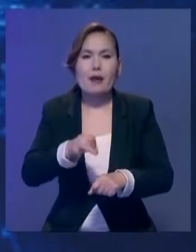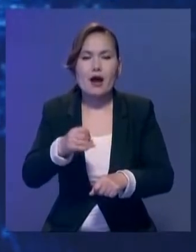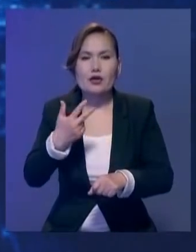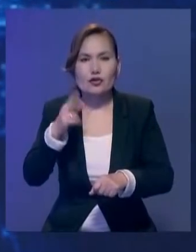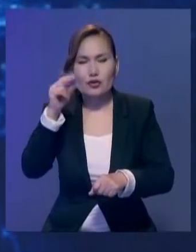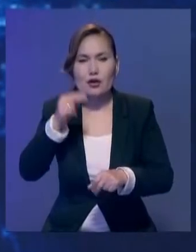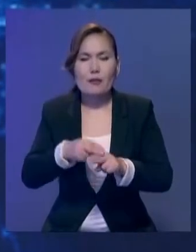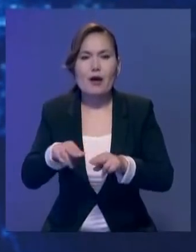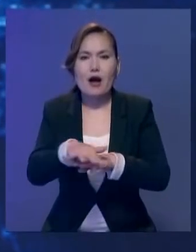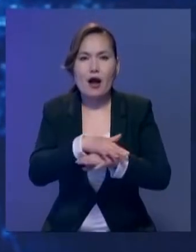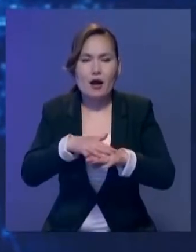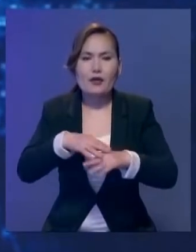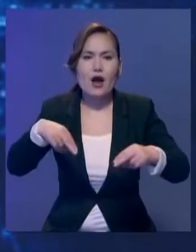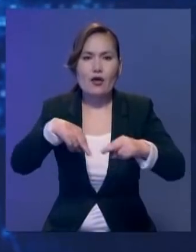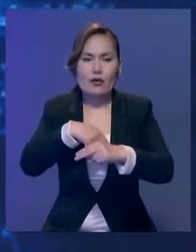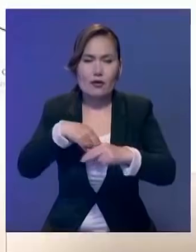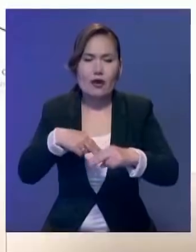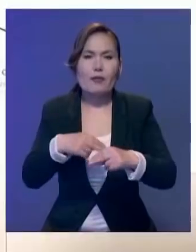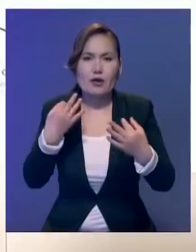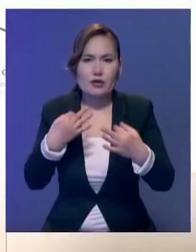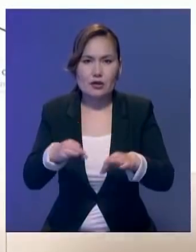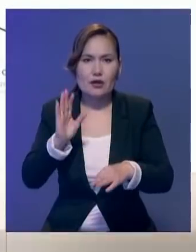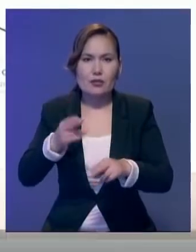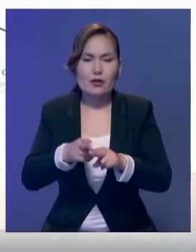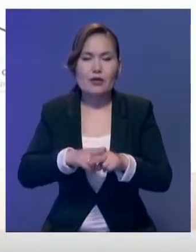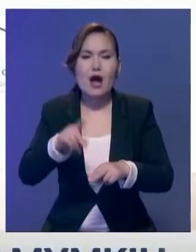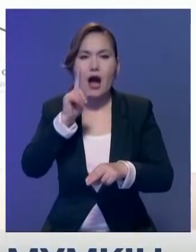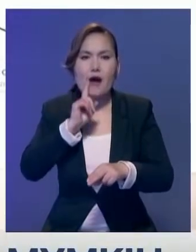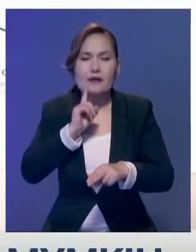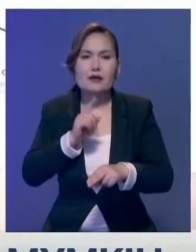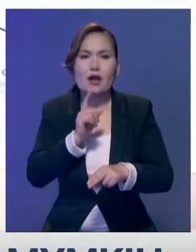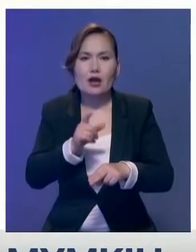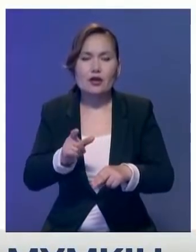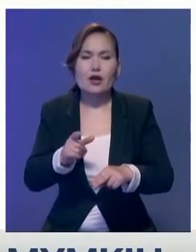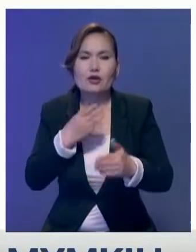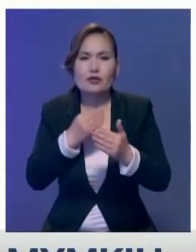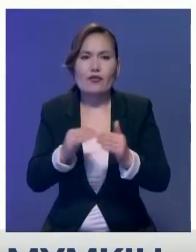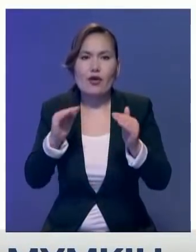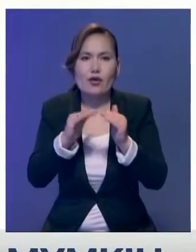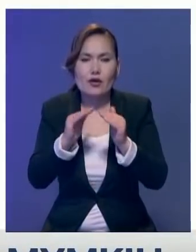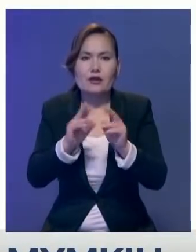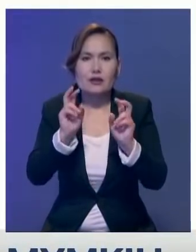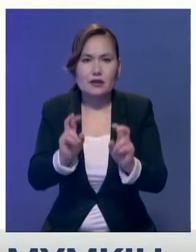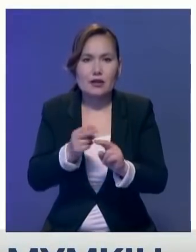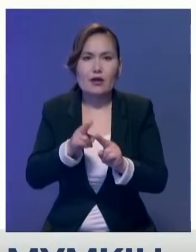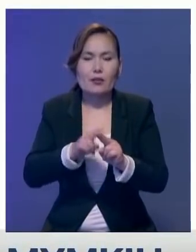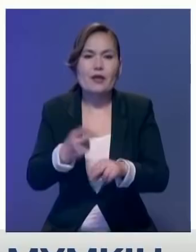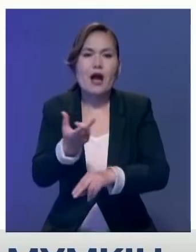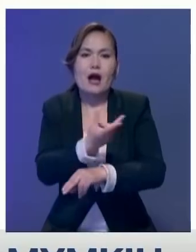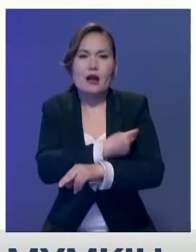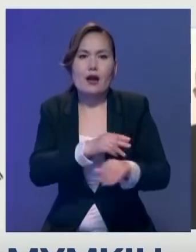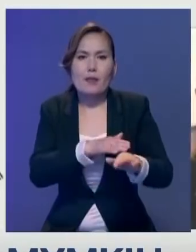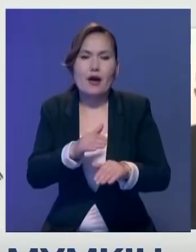қалықтың қозғалысына қойылған шекте жұмысару тисекен айтады. Әзірге тұрғындар өз үйлеріне налысқа шығалмай отыр. Ал екпейі